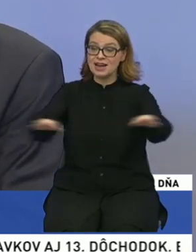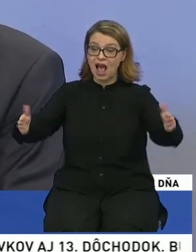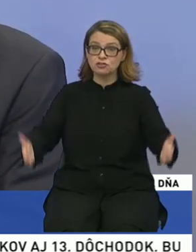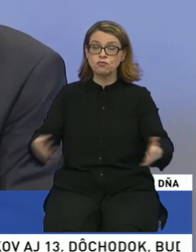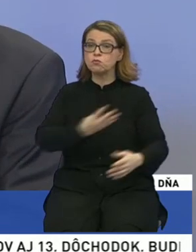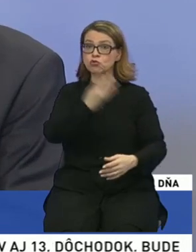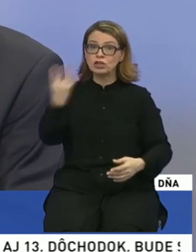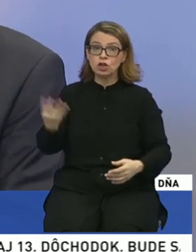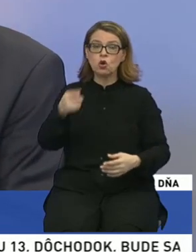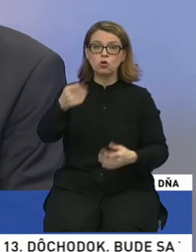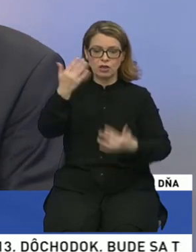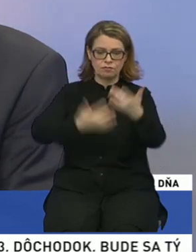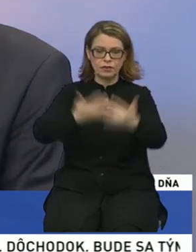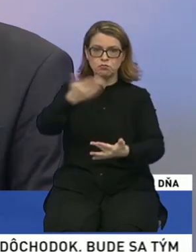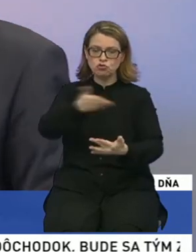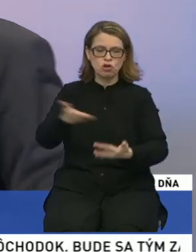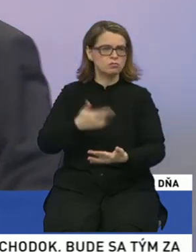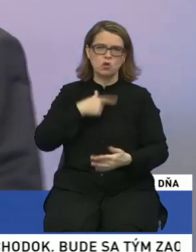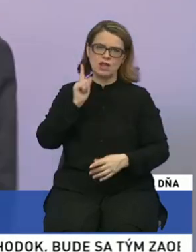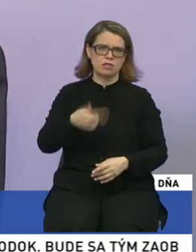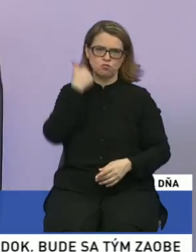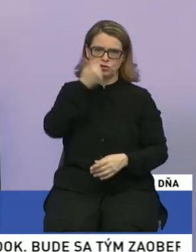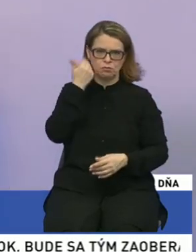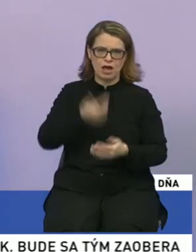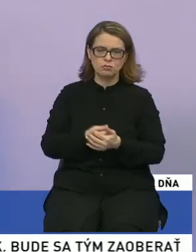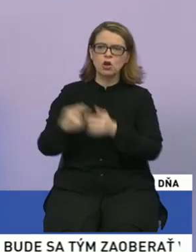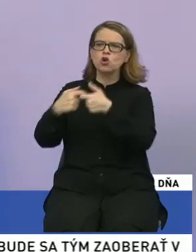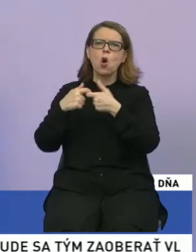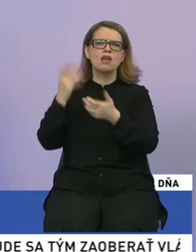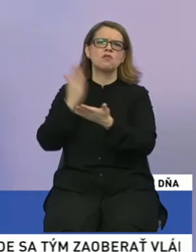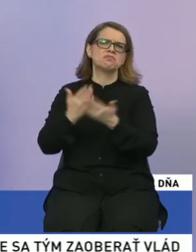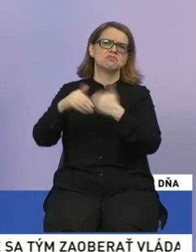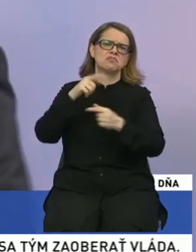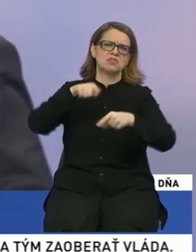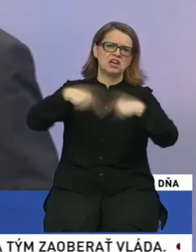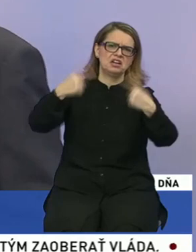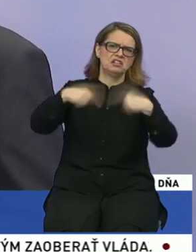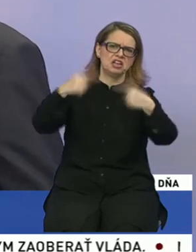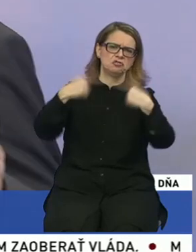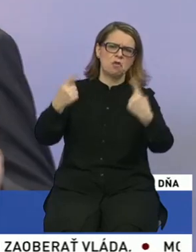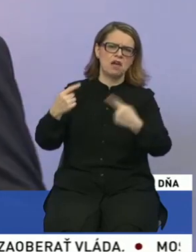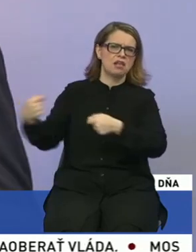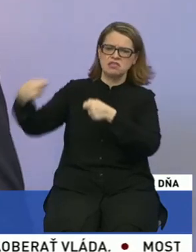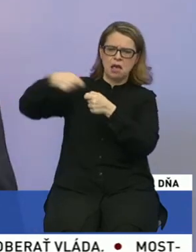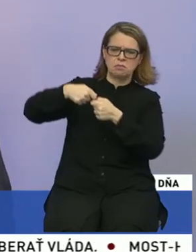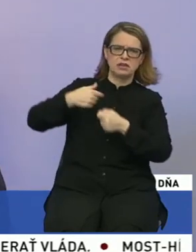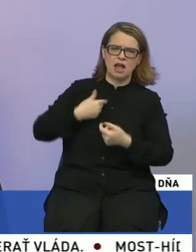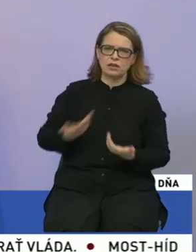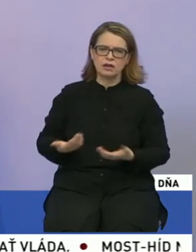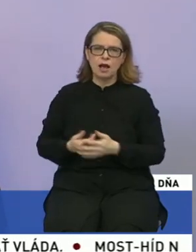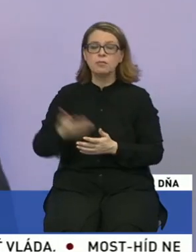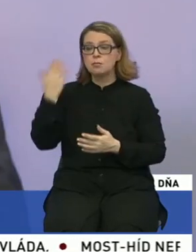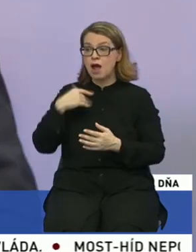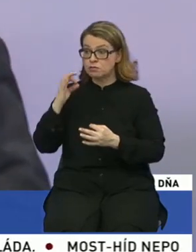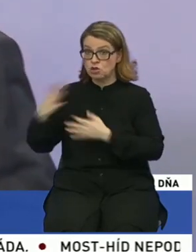je odpočet, za ktorý sa nemusíme hambiť. Kolegovia väčšinou kritizovali, nepidali sa ku nám. My sme mali veľmi dobrý vzťah